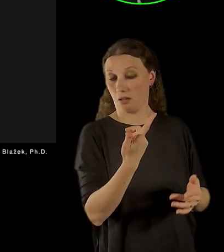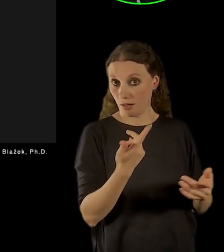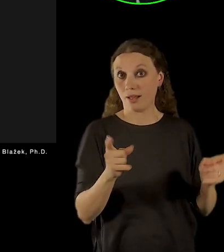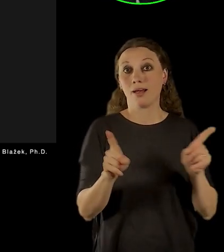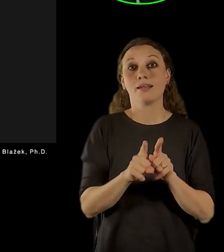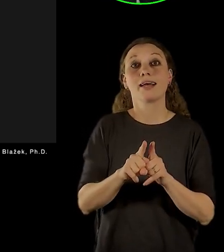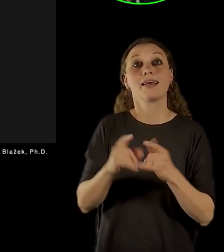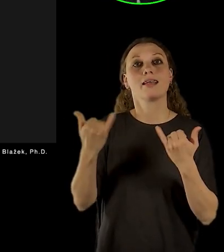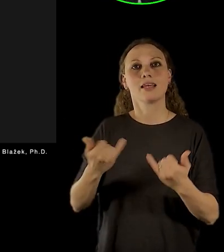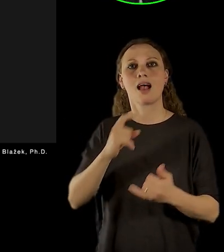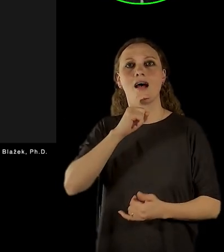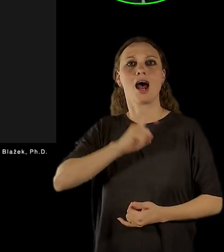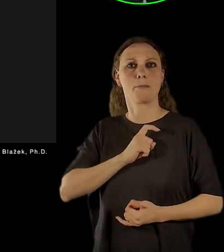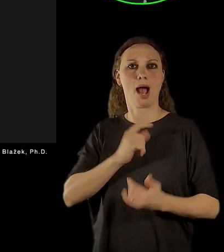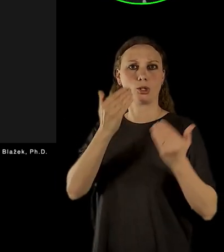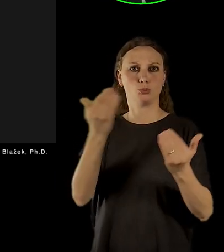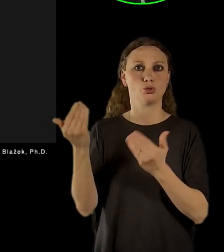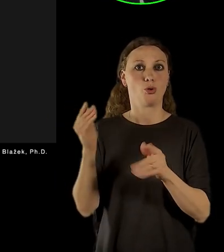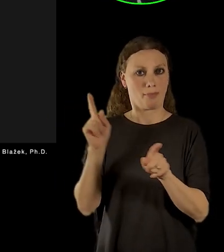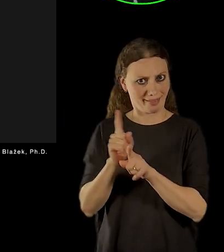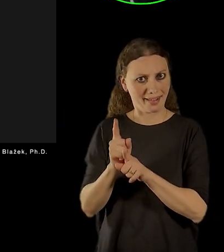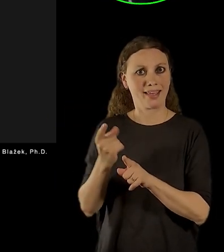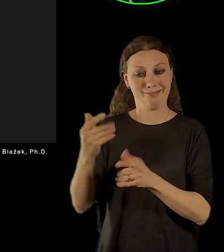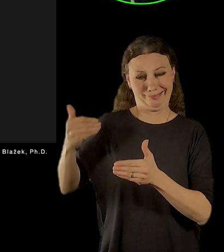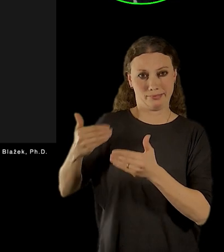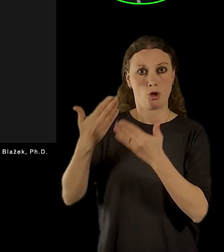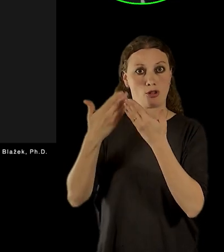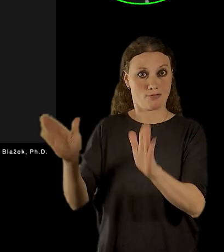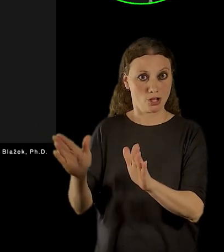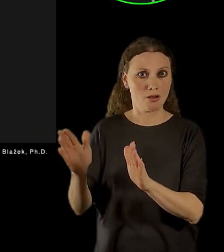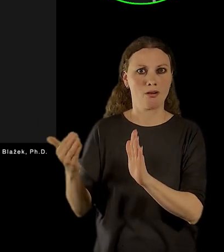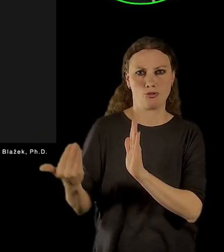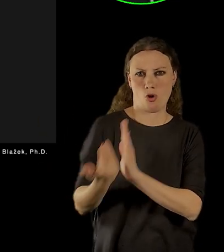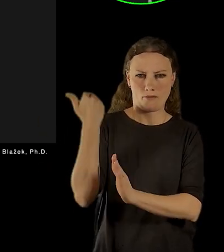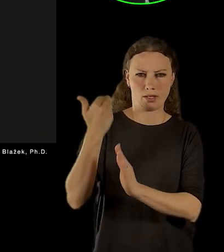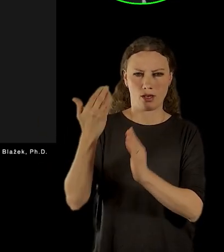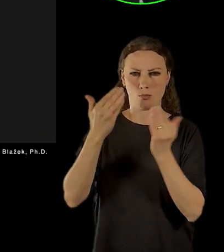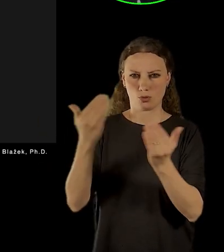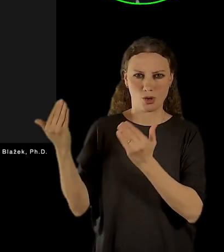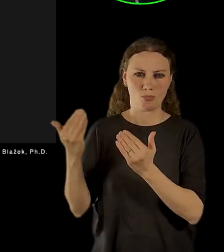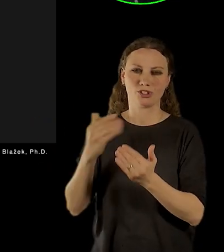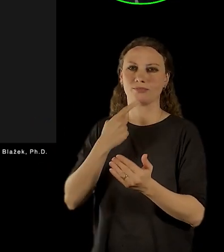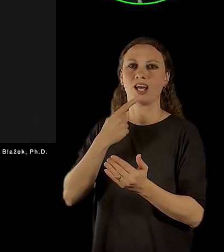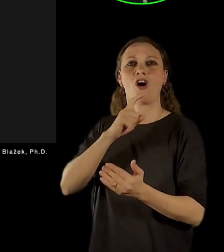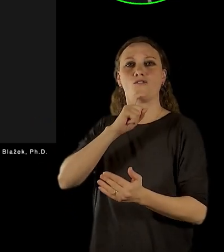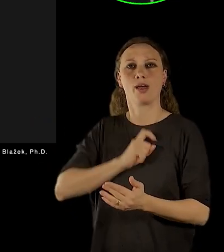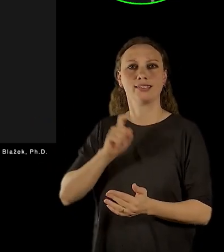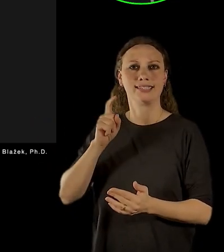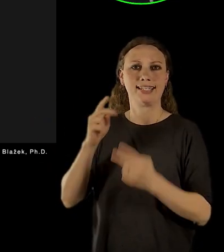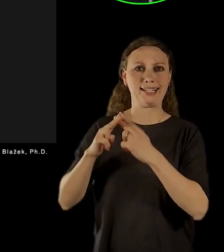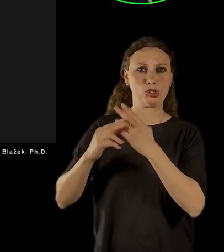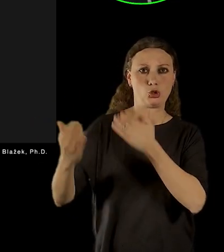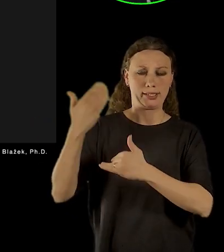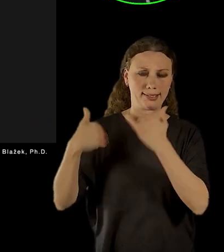armádního muzea, jak je nazvané, vlastně nově otevřené muzeum Vojenského historického ústavu na